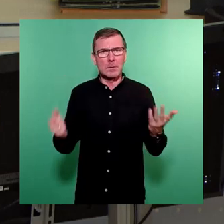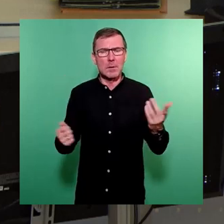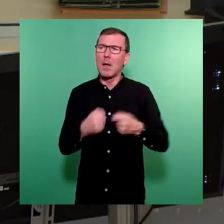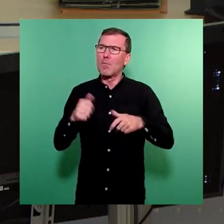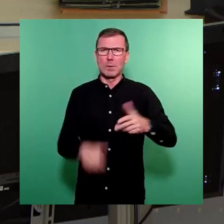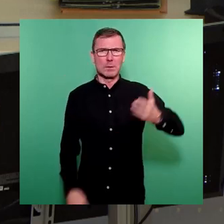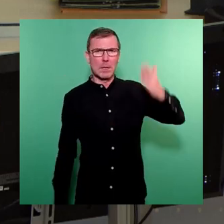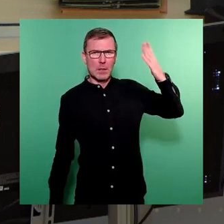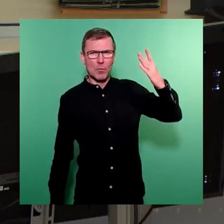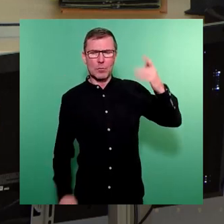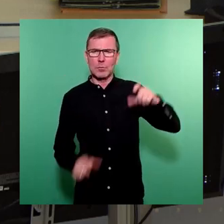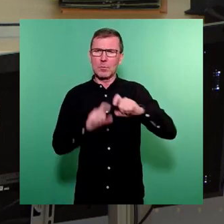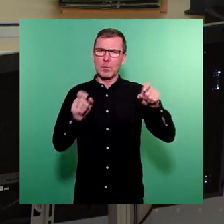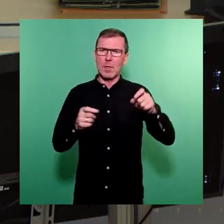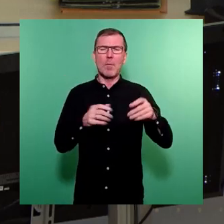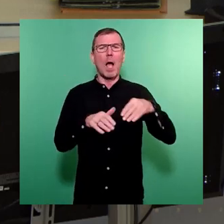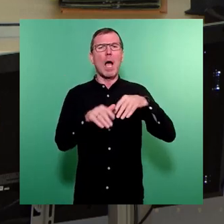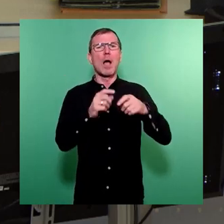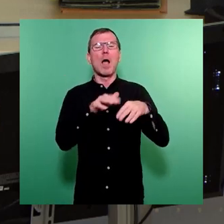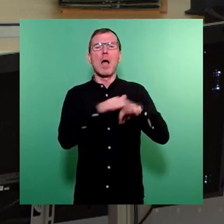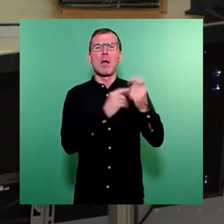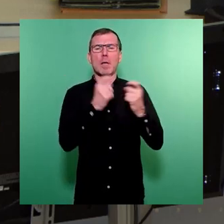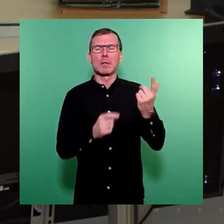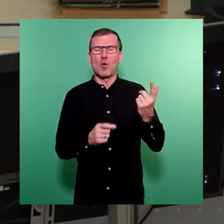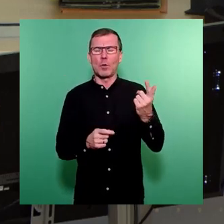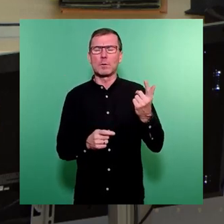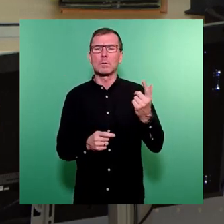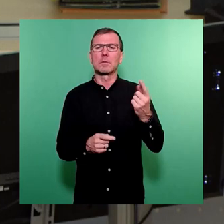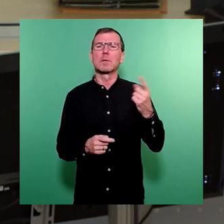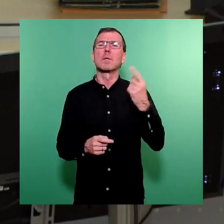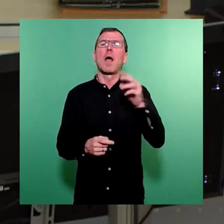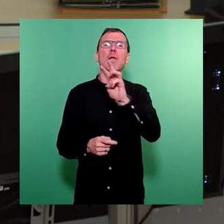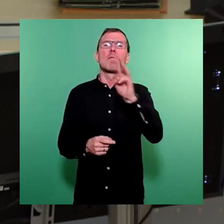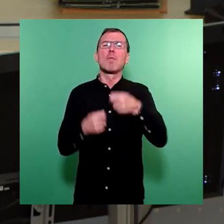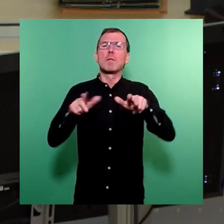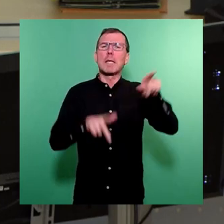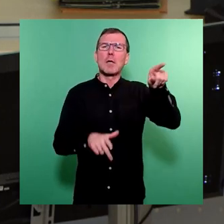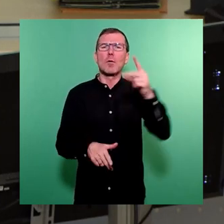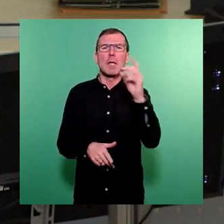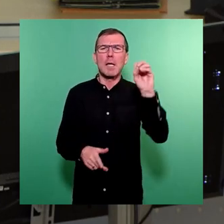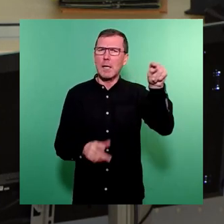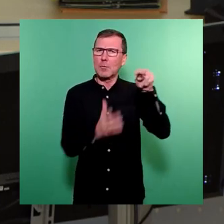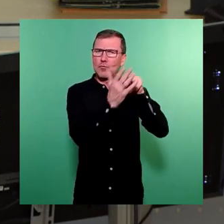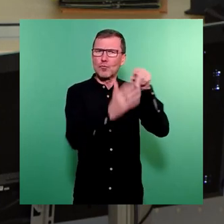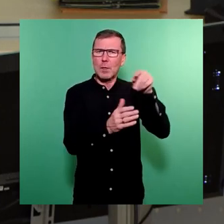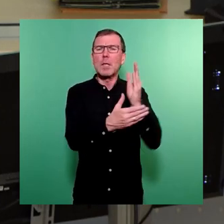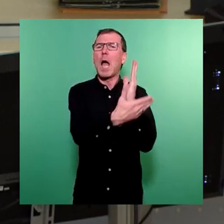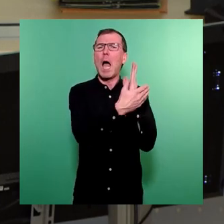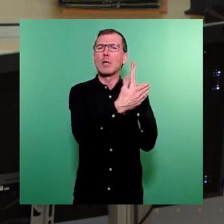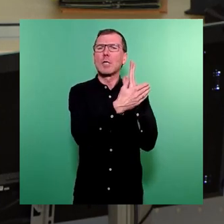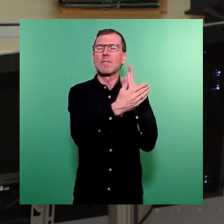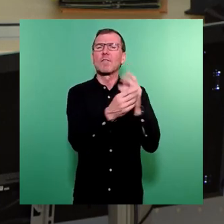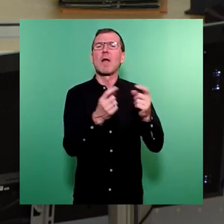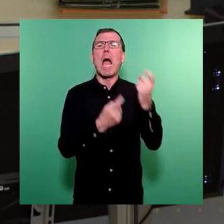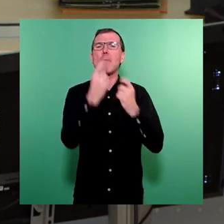sagte zum Thema der Migration, ich sage die Quelle gleich vorher, www.bundesregierung.de Archiv Migration und Integration